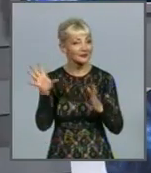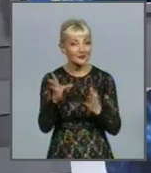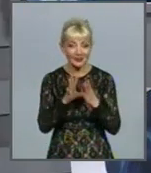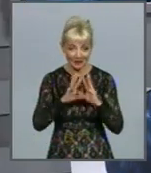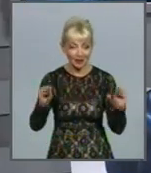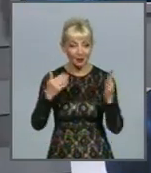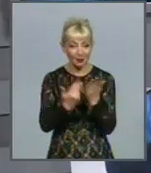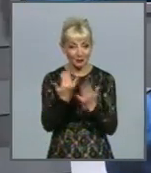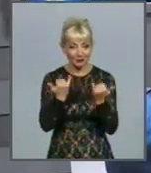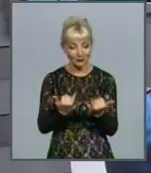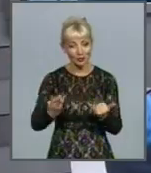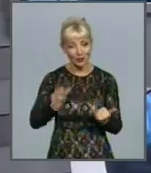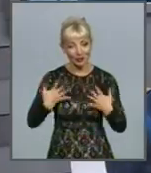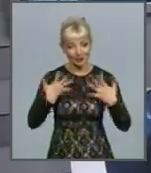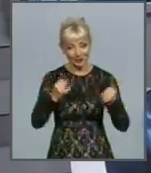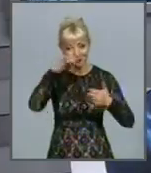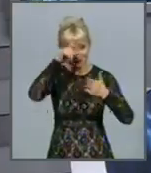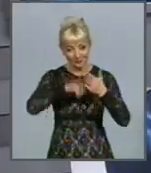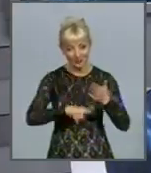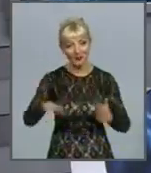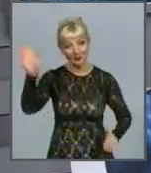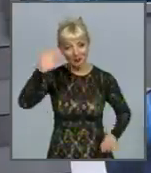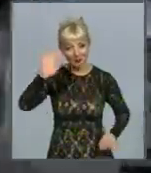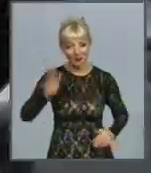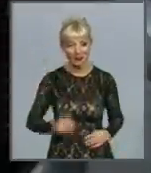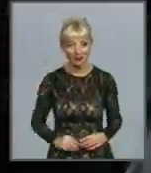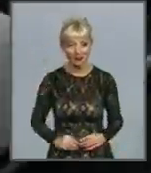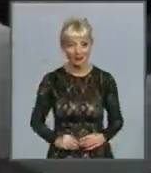новини на сьогодні. Бажаю здоров'я та оптимізму. До побачення.